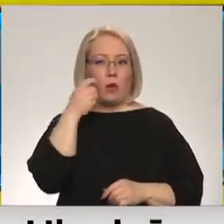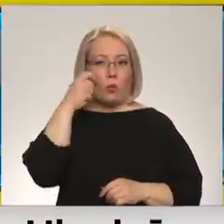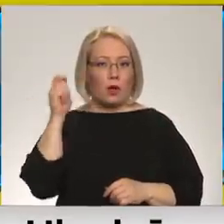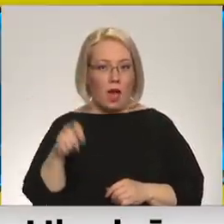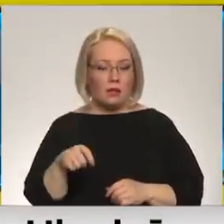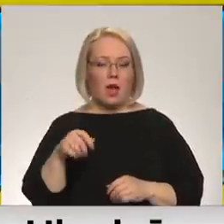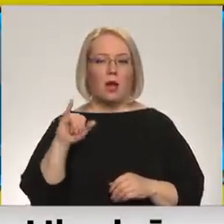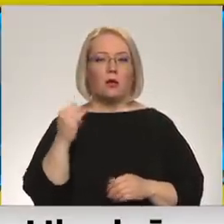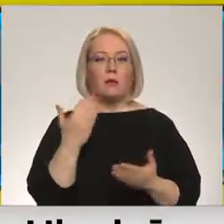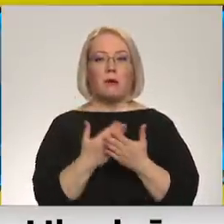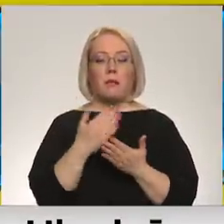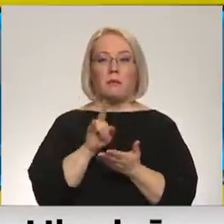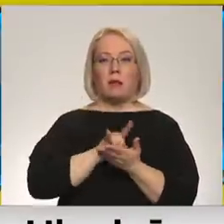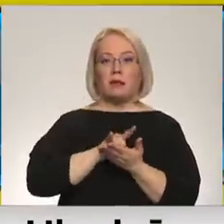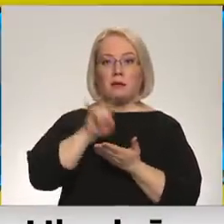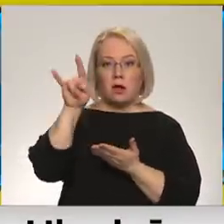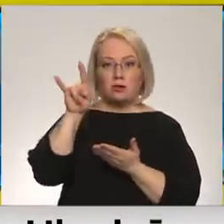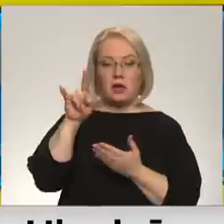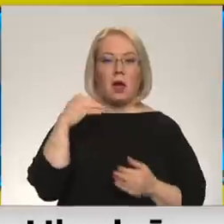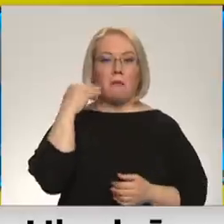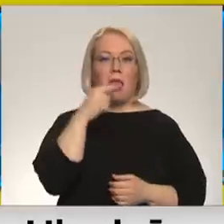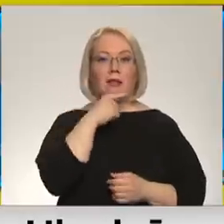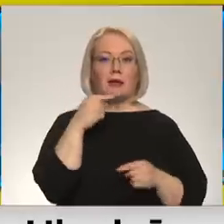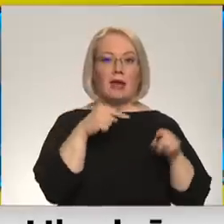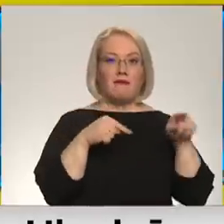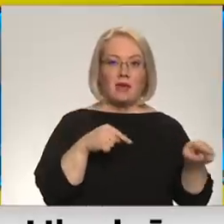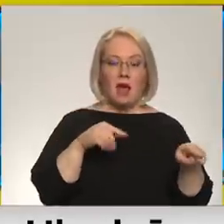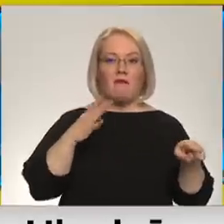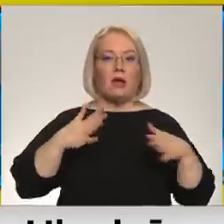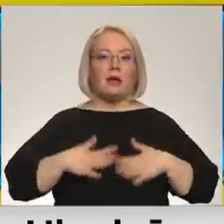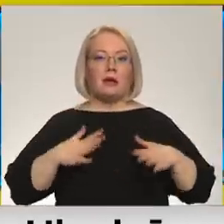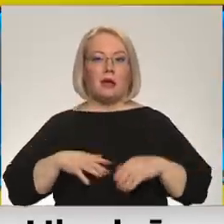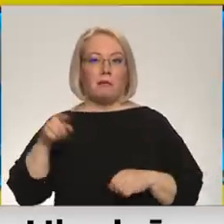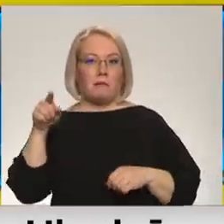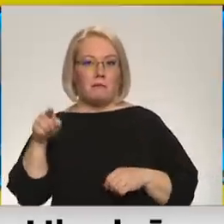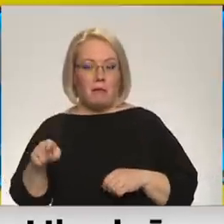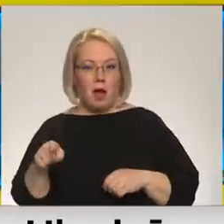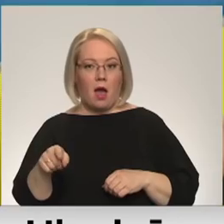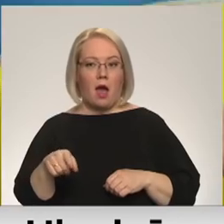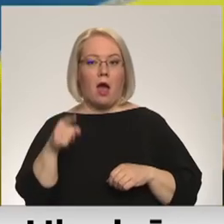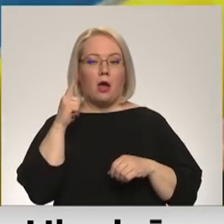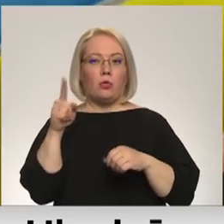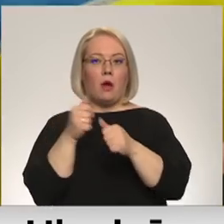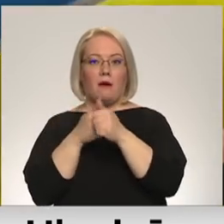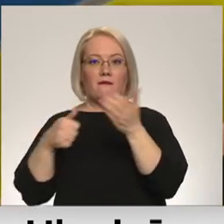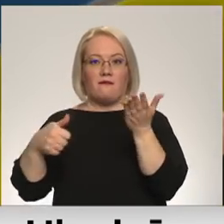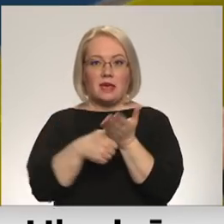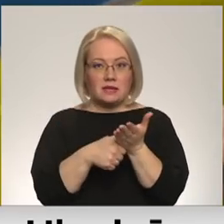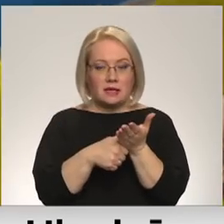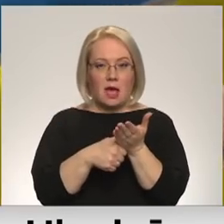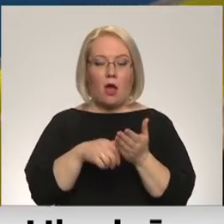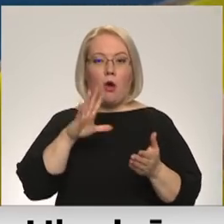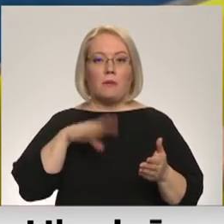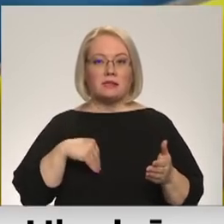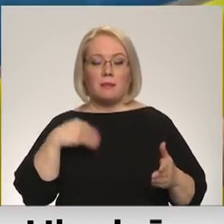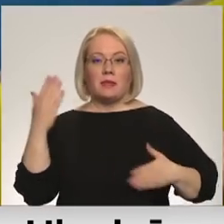piemēram, ja paceļās lidmašīna kaut vai Baltkrievijā vai Krimā, tas tiek nopēlēts, tiek fiksēts. Tad trauksme